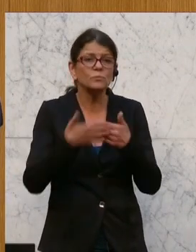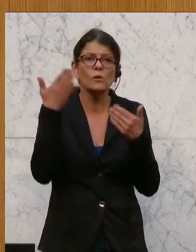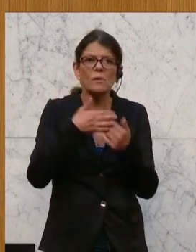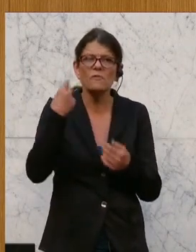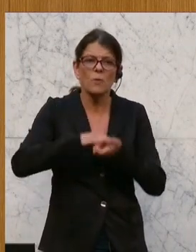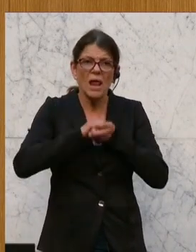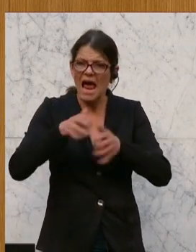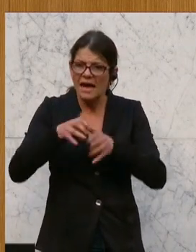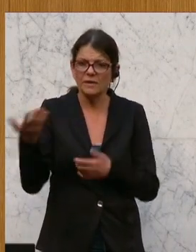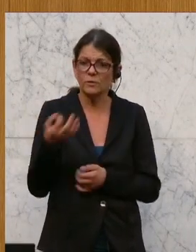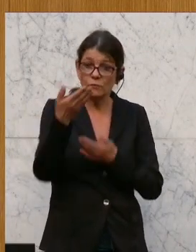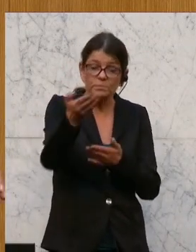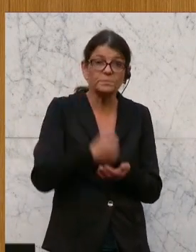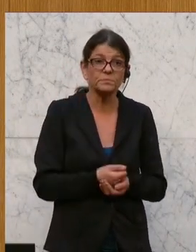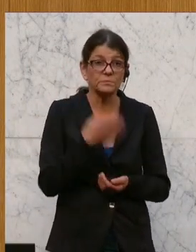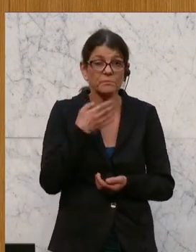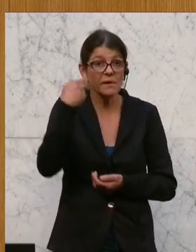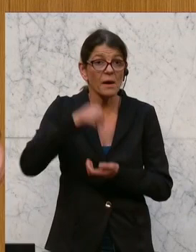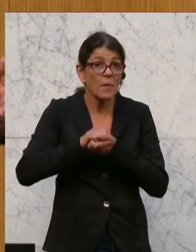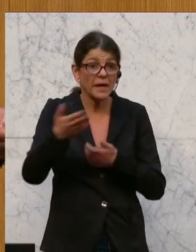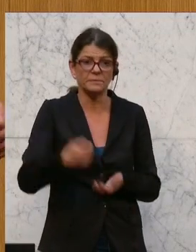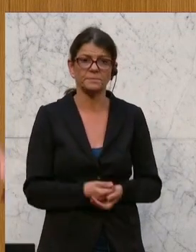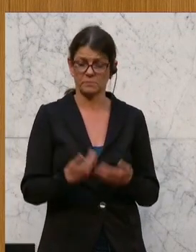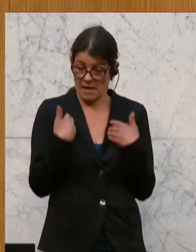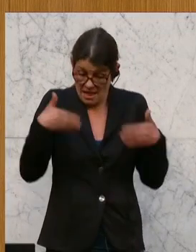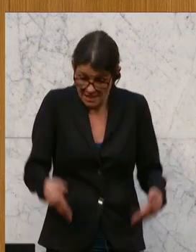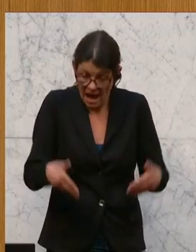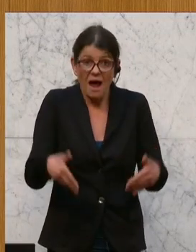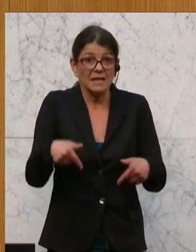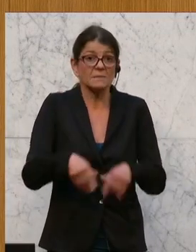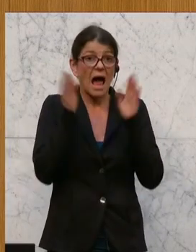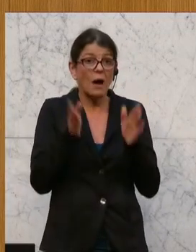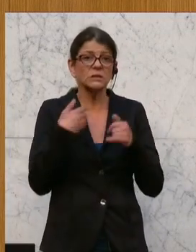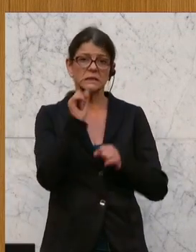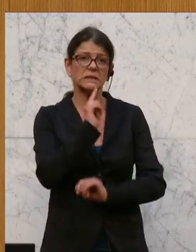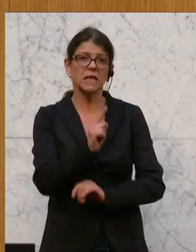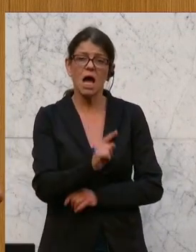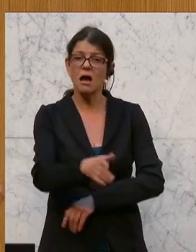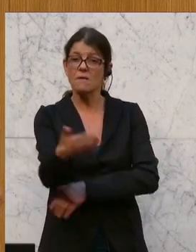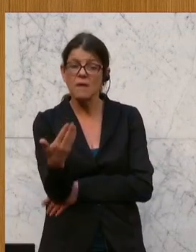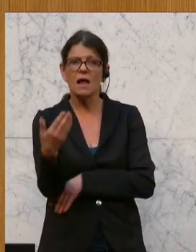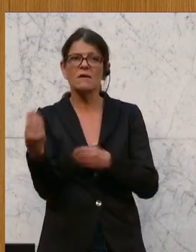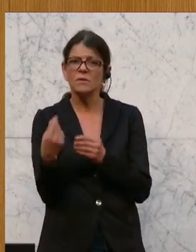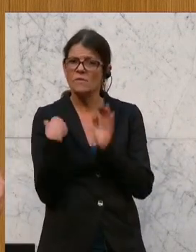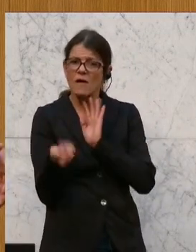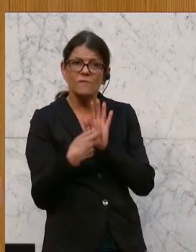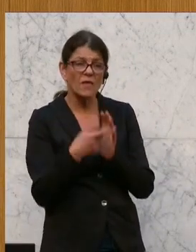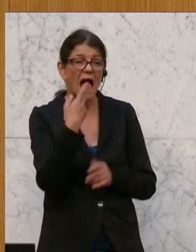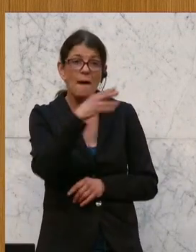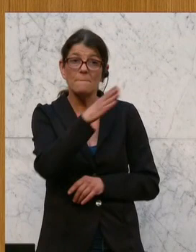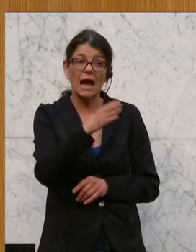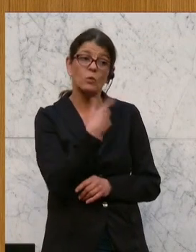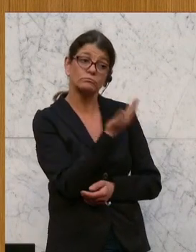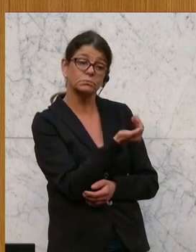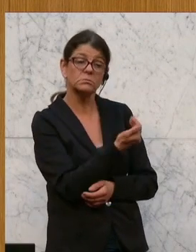vom Kollegen Ecker oder von Ihnen, lieber Herr Kollege, dass wir hier herinnen in diesem Haus sagen, wieso fordern wir dann diesen René Pönker